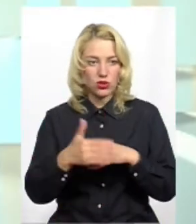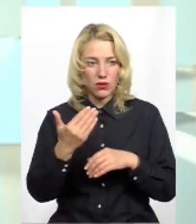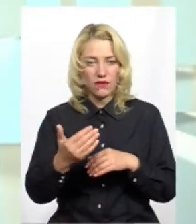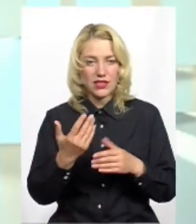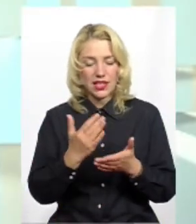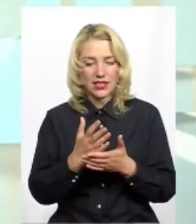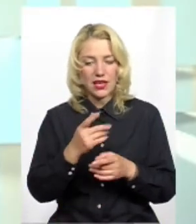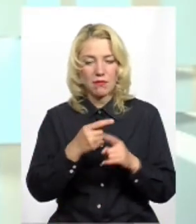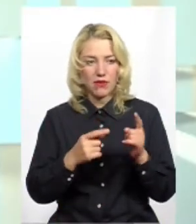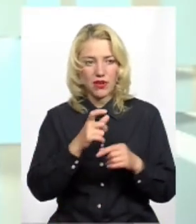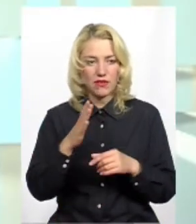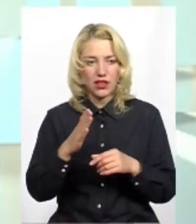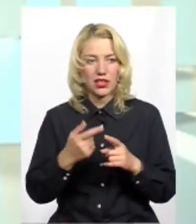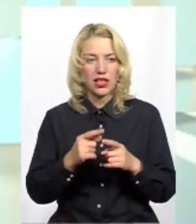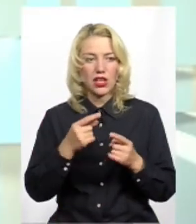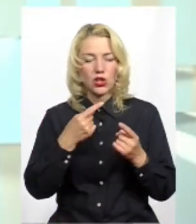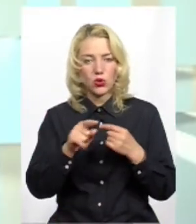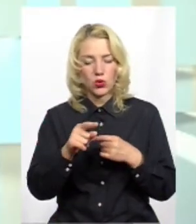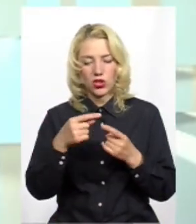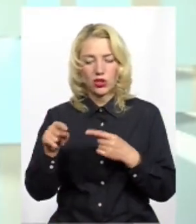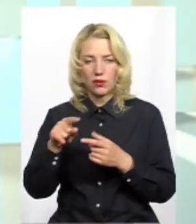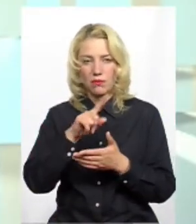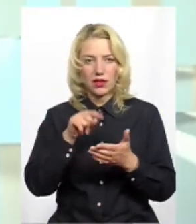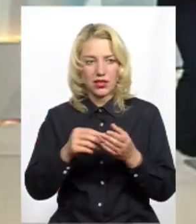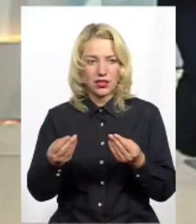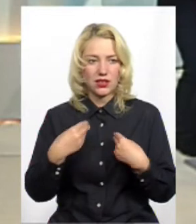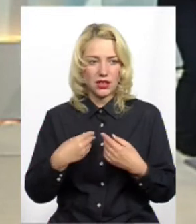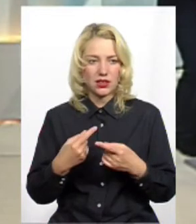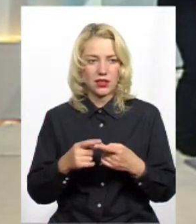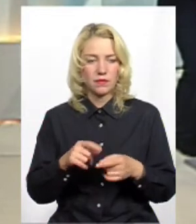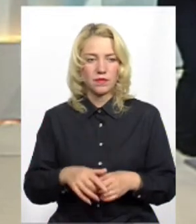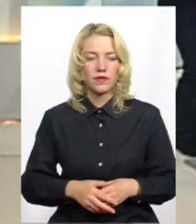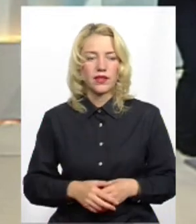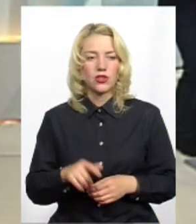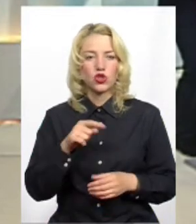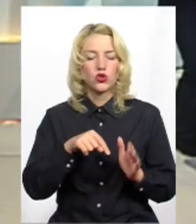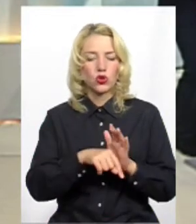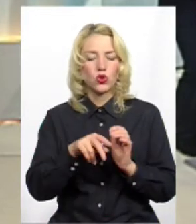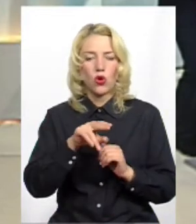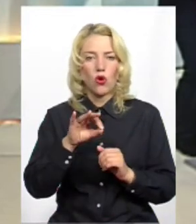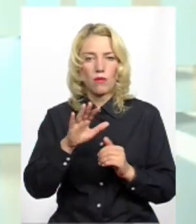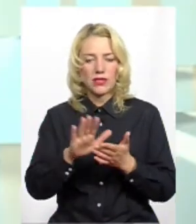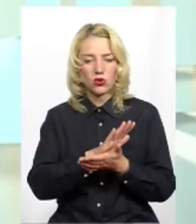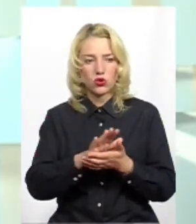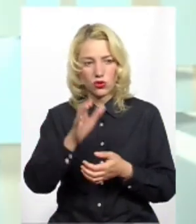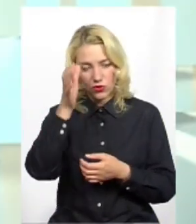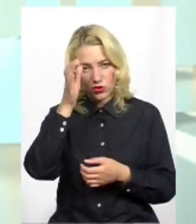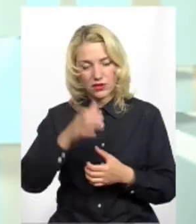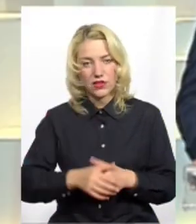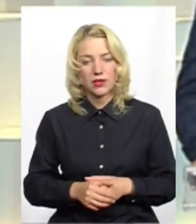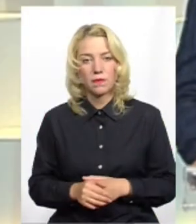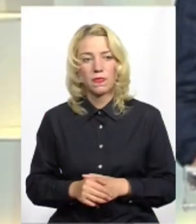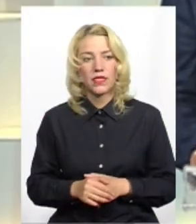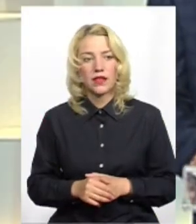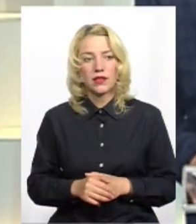відповідь, все ж таки є ще пів хвилинки, будь ласка, дайте відповідь ще на два питання, буквально стисло, стосовно освіти безкоштовної і...